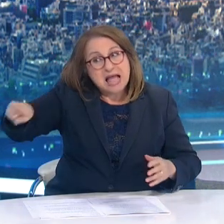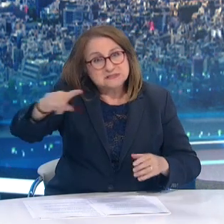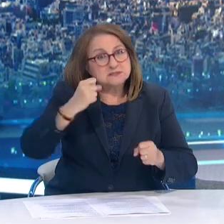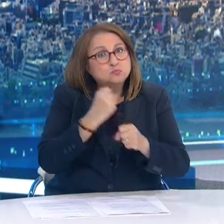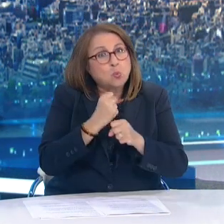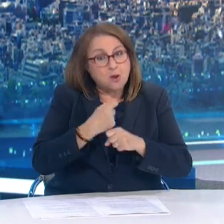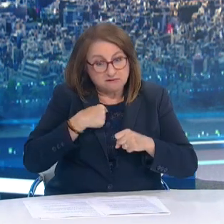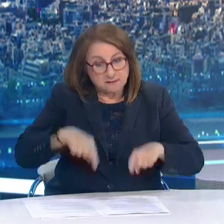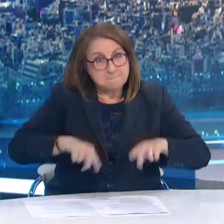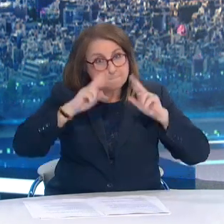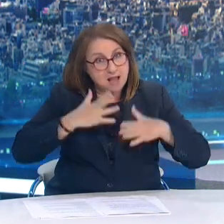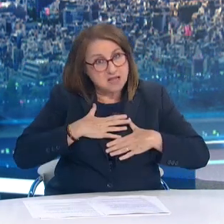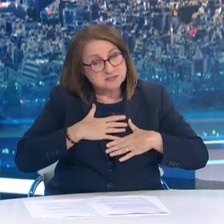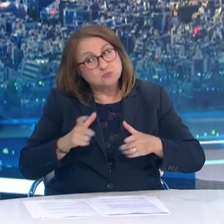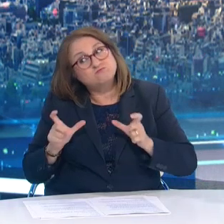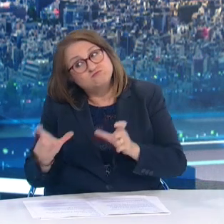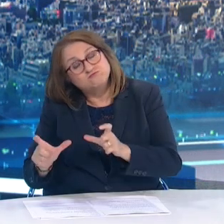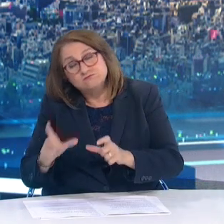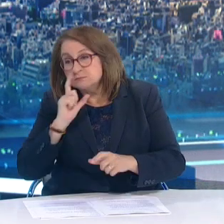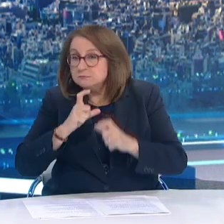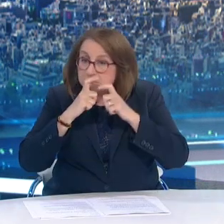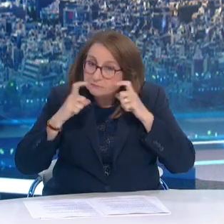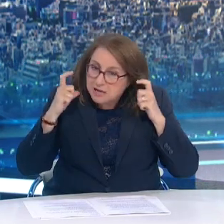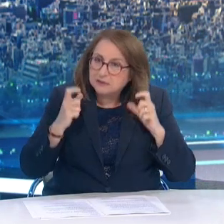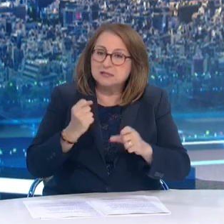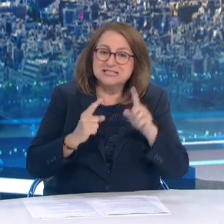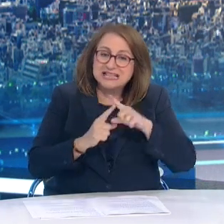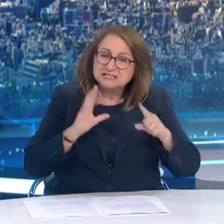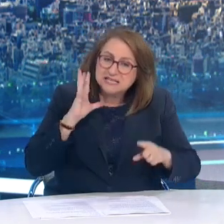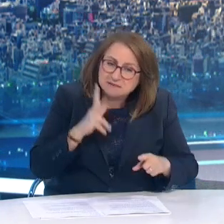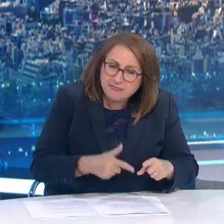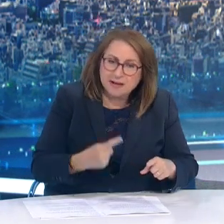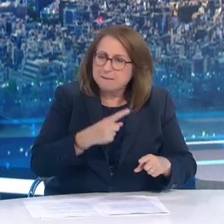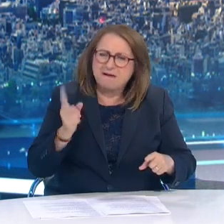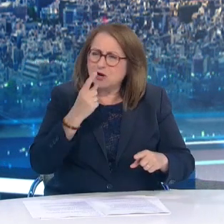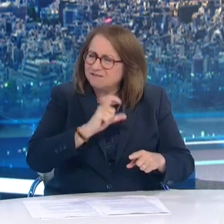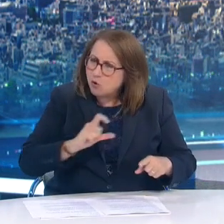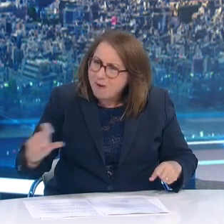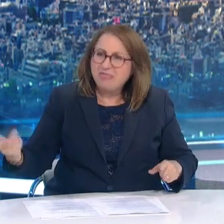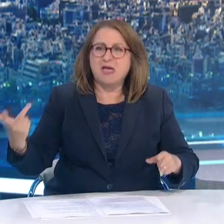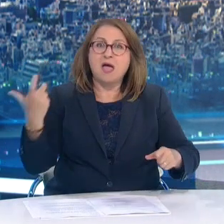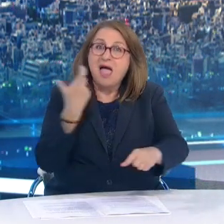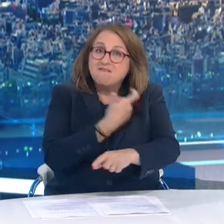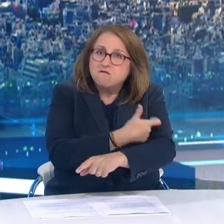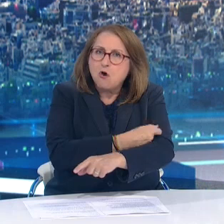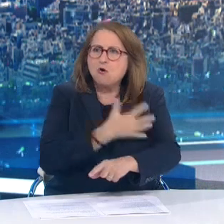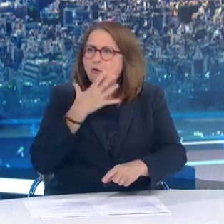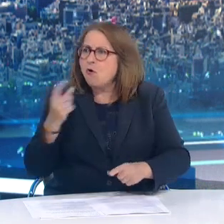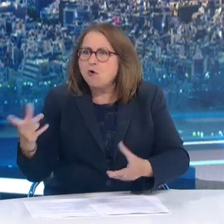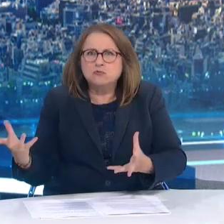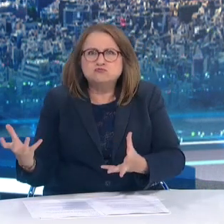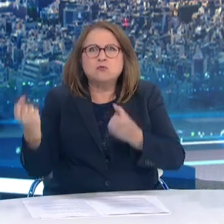Ένα άλλο ερώτημα Πώς θα γίνεται ο έλεγχος των εισερχομένων Ο έλεγχος στην είσοδο θα γίνεται με μια ψηφιακή εφαρμογή